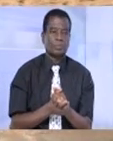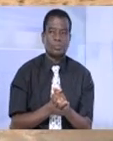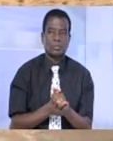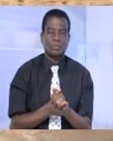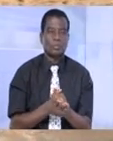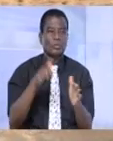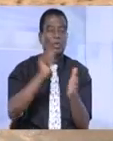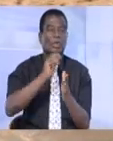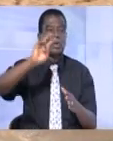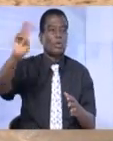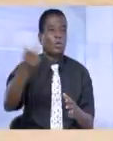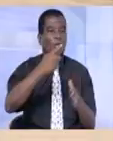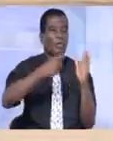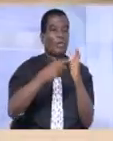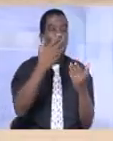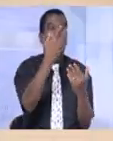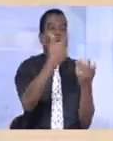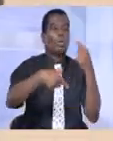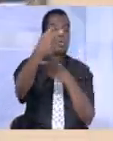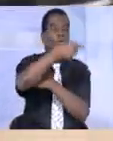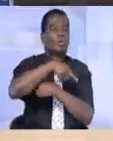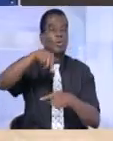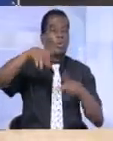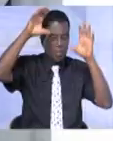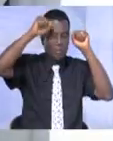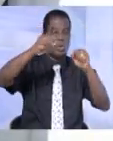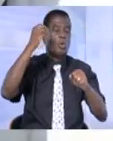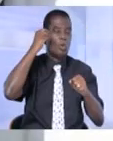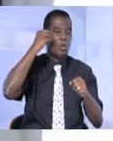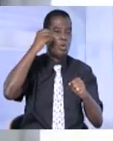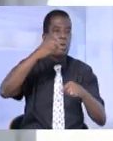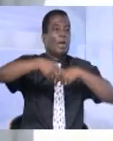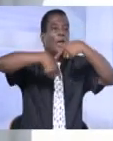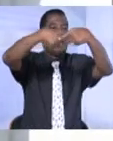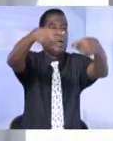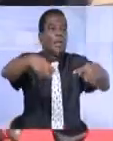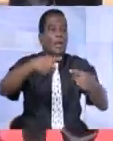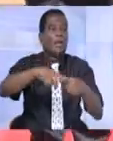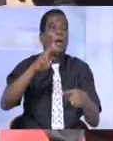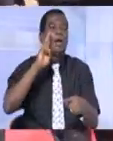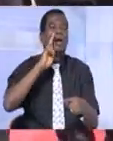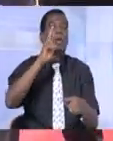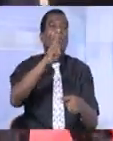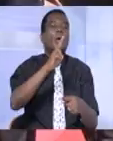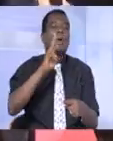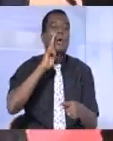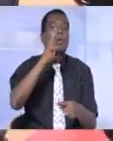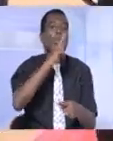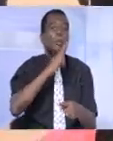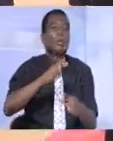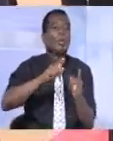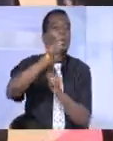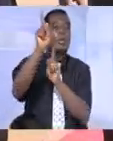C'est la deuxième fois en trois jours que le président Alassane Ouattara se rend à l'hôtel Étoile du Sud, l'un des